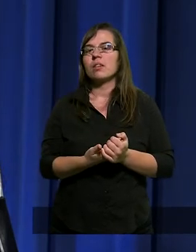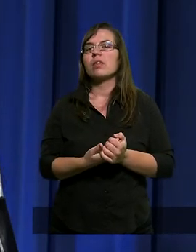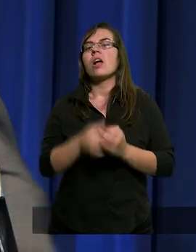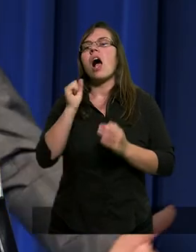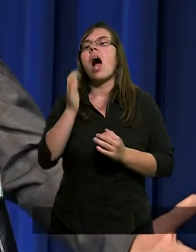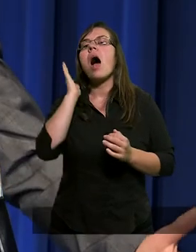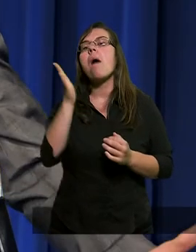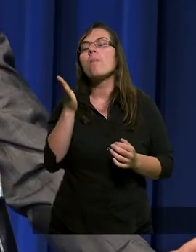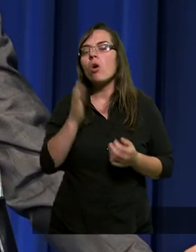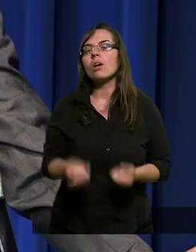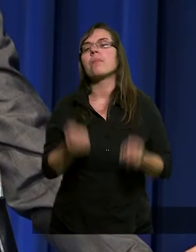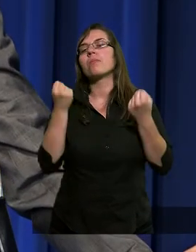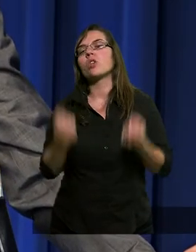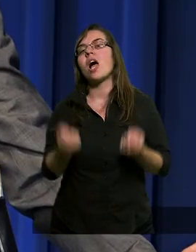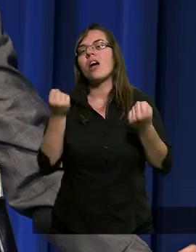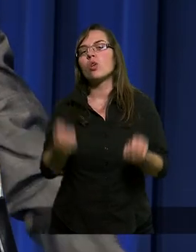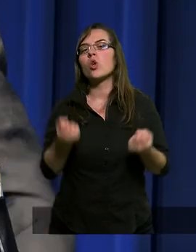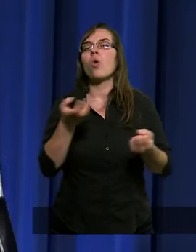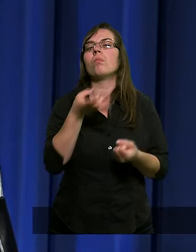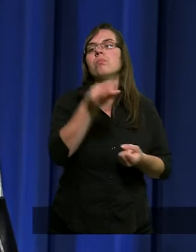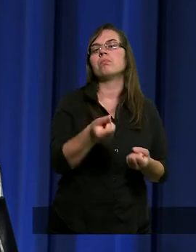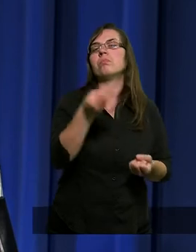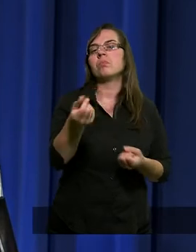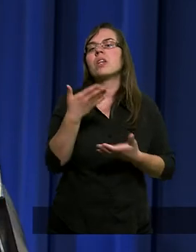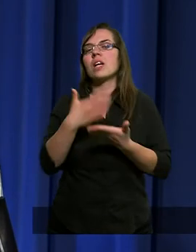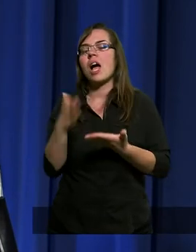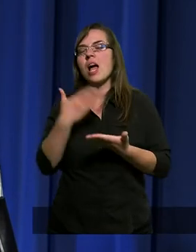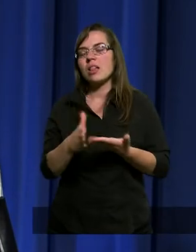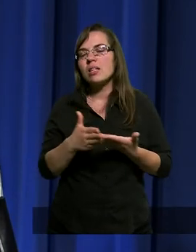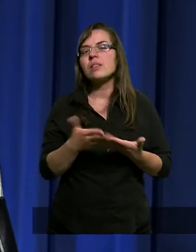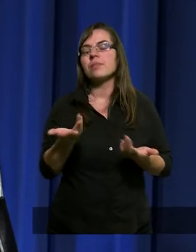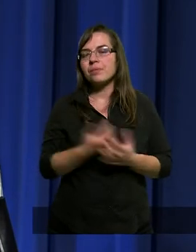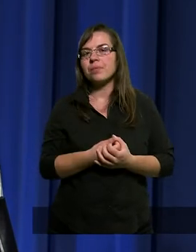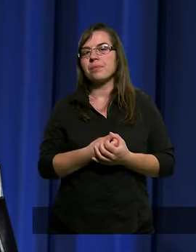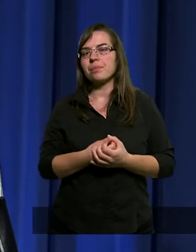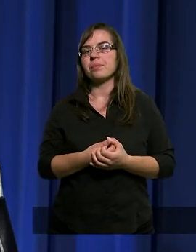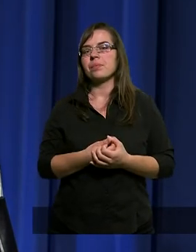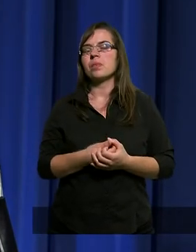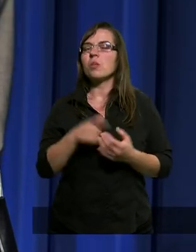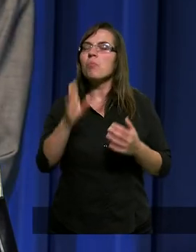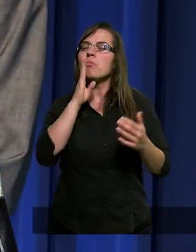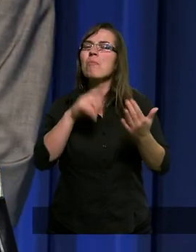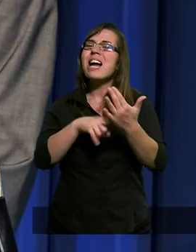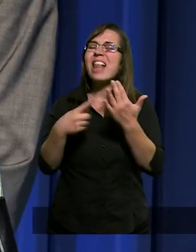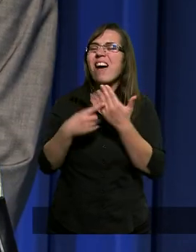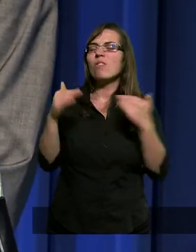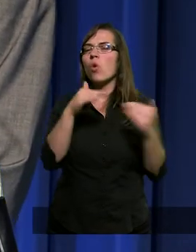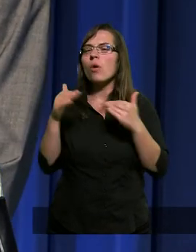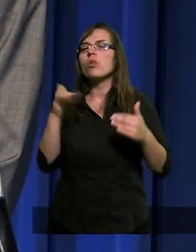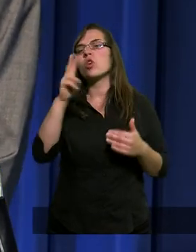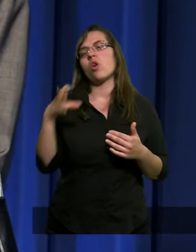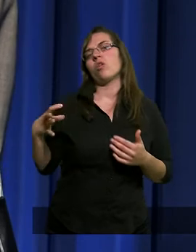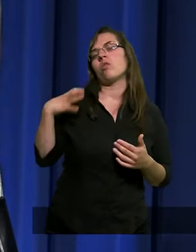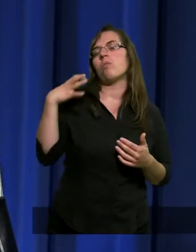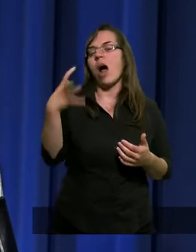No, potem ciężko jest spłacać. Jakie jest jedyne wyjście? Że ktoś bogaty